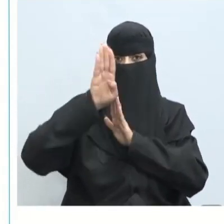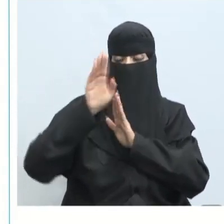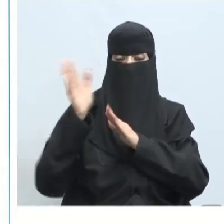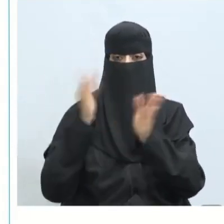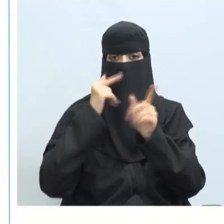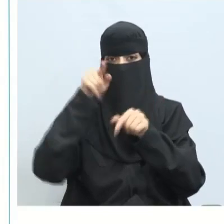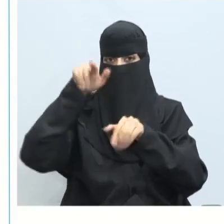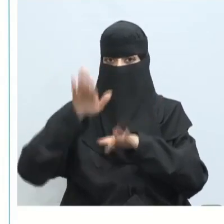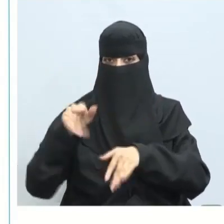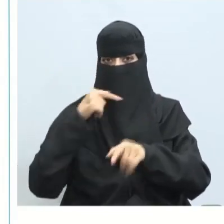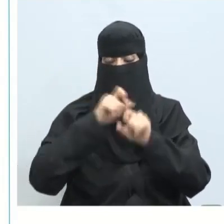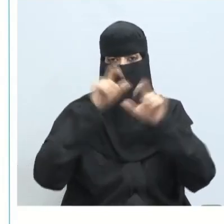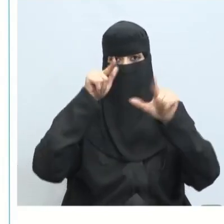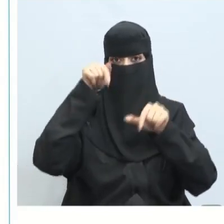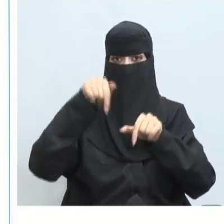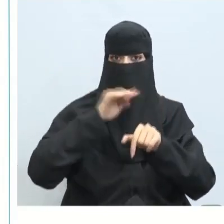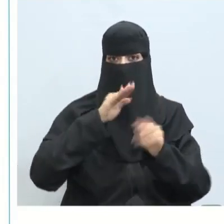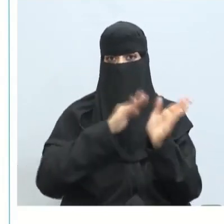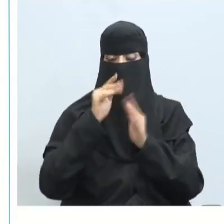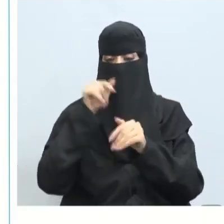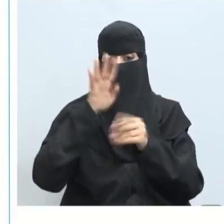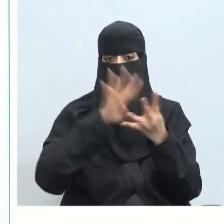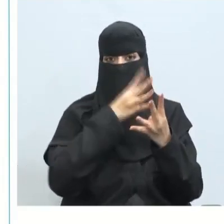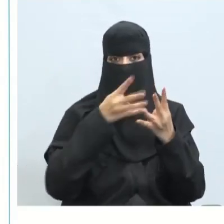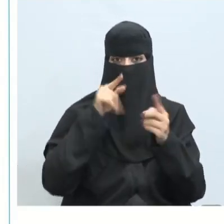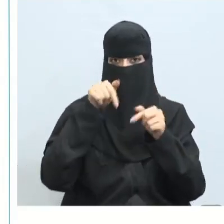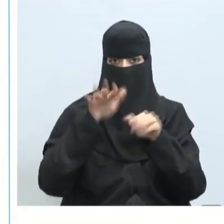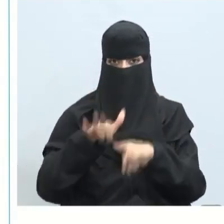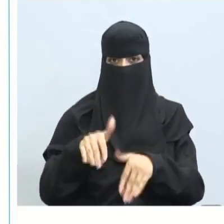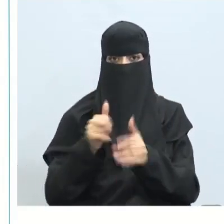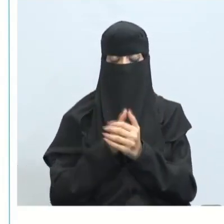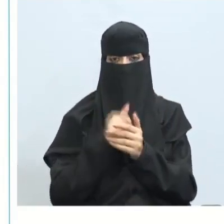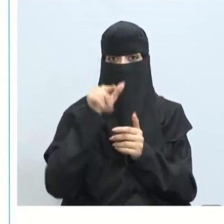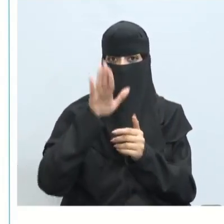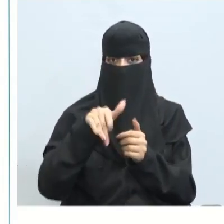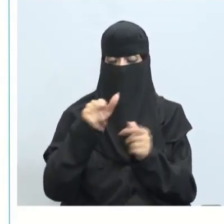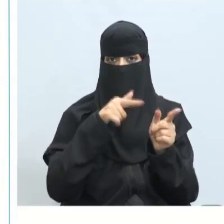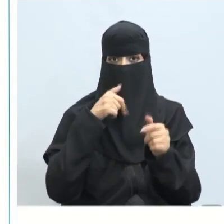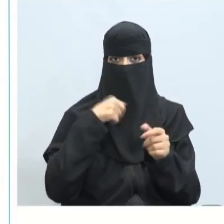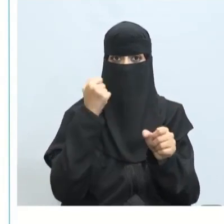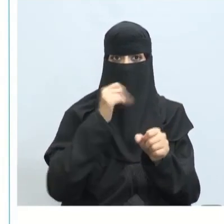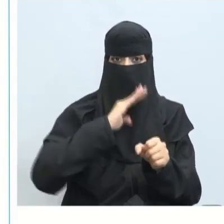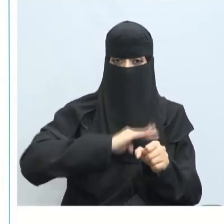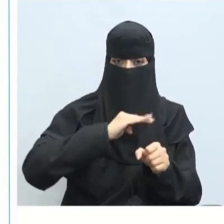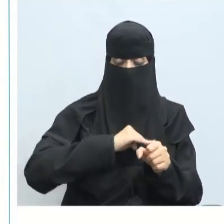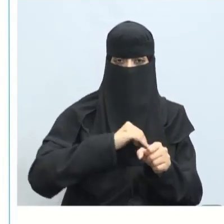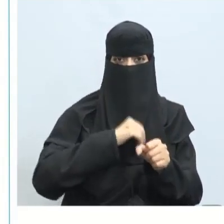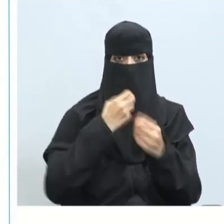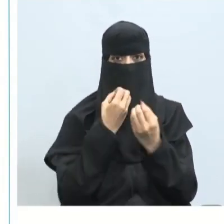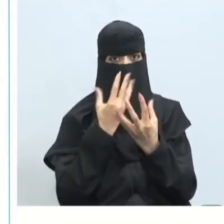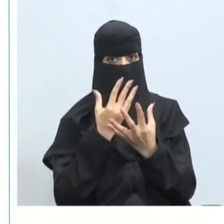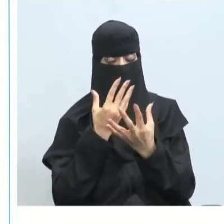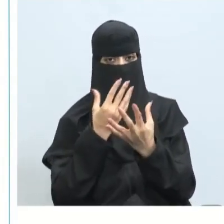وهذا ما يوضحه الطرح في الجدول التالي لدينا ضغوط إيجابية وضغوط سلبية